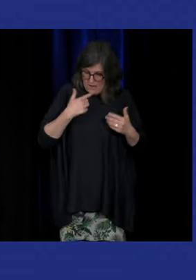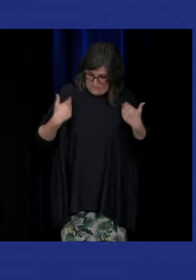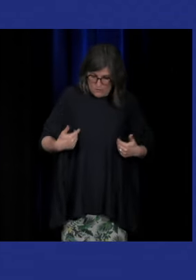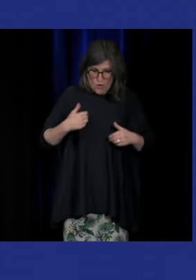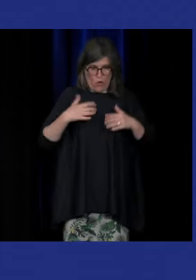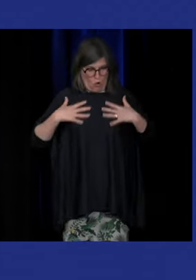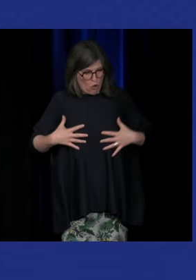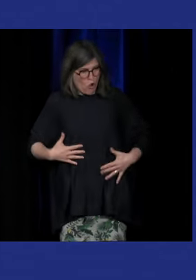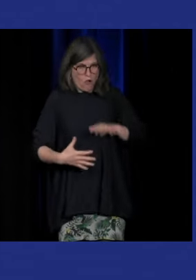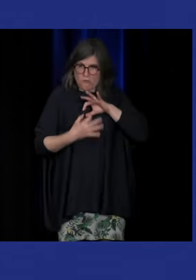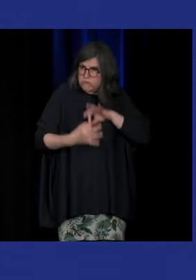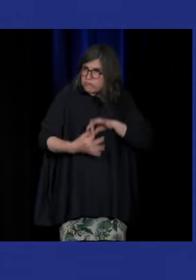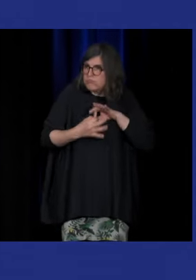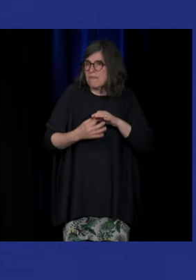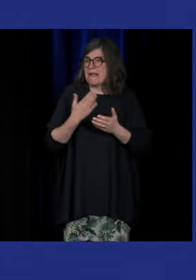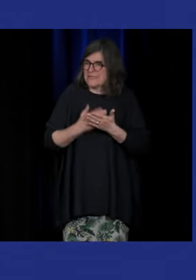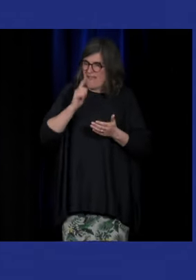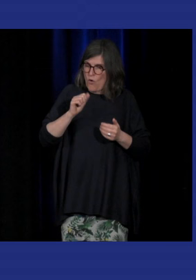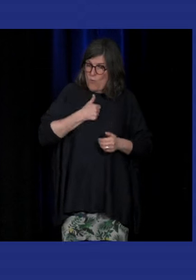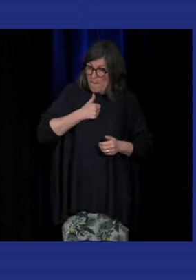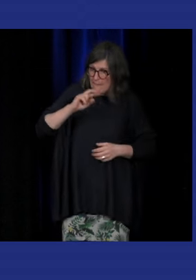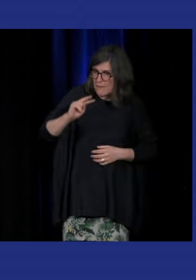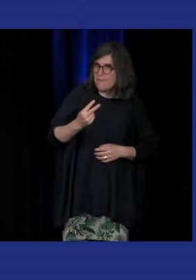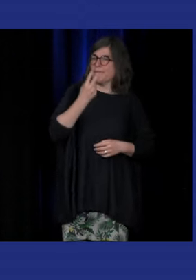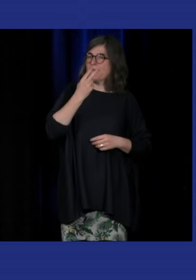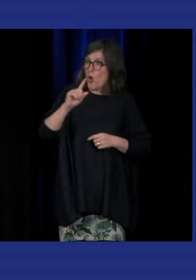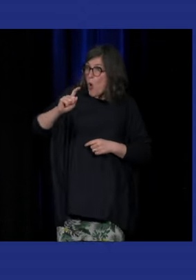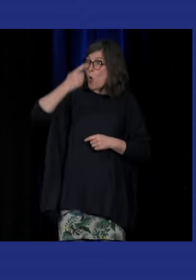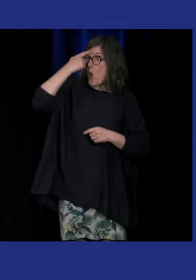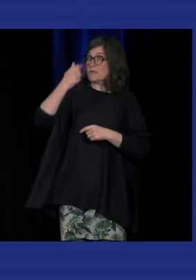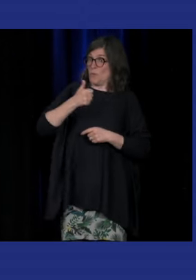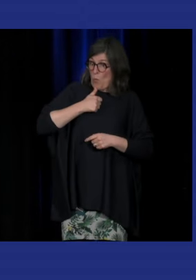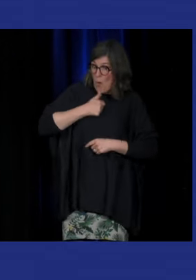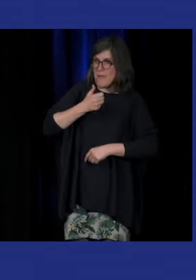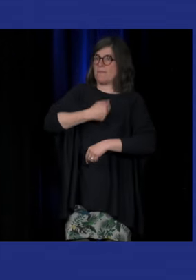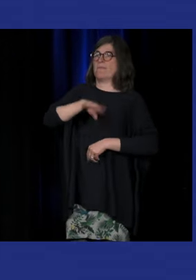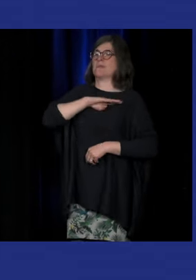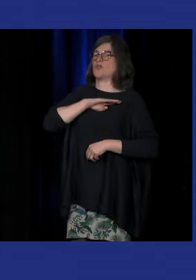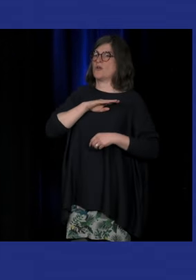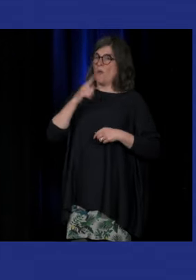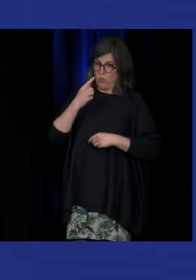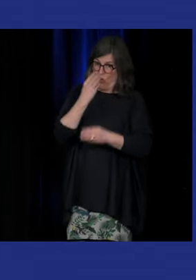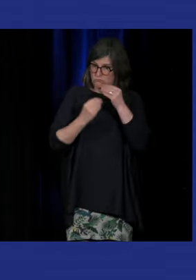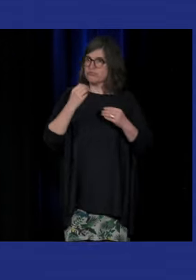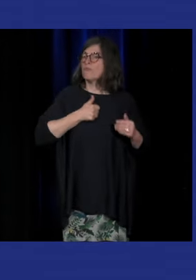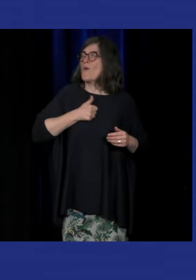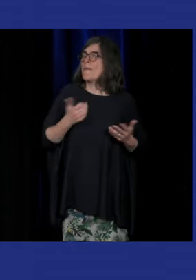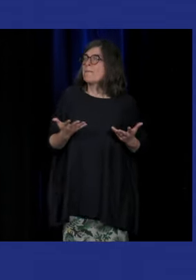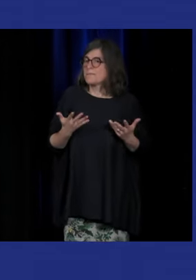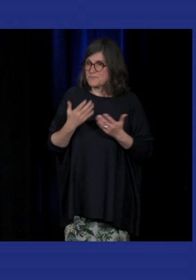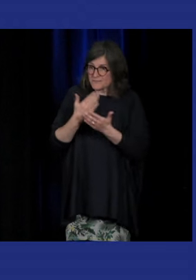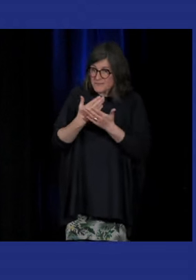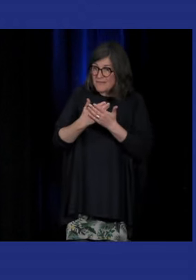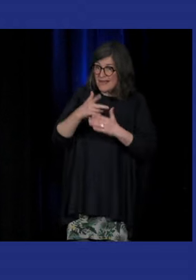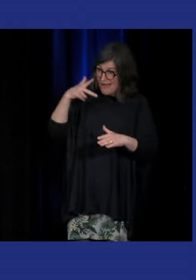corps qu'il faut prendre en compte donc le fait de prendre en compte la santé des personnes sourdes en langue des